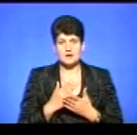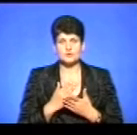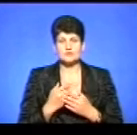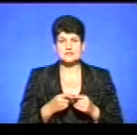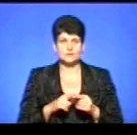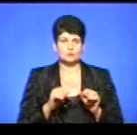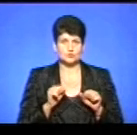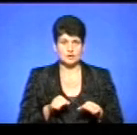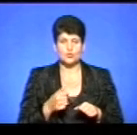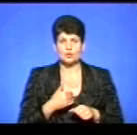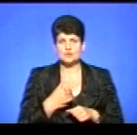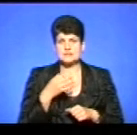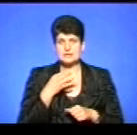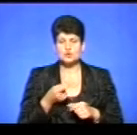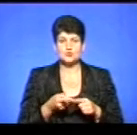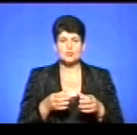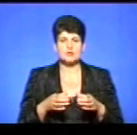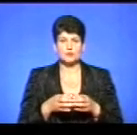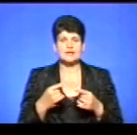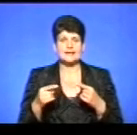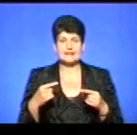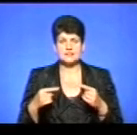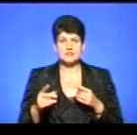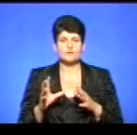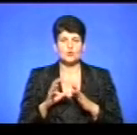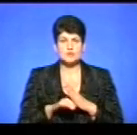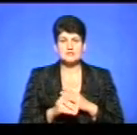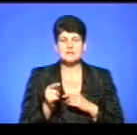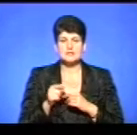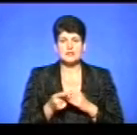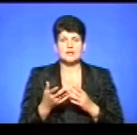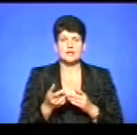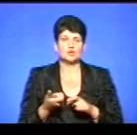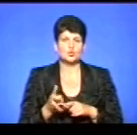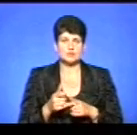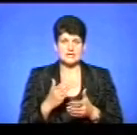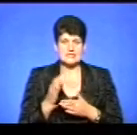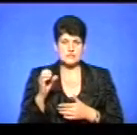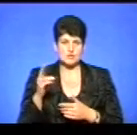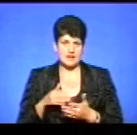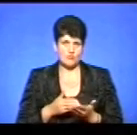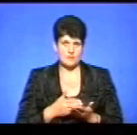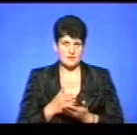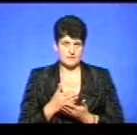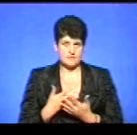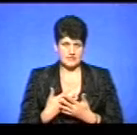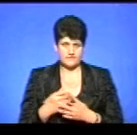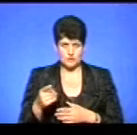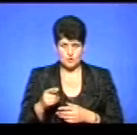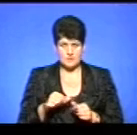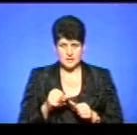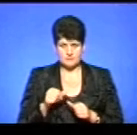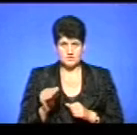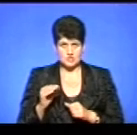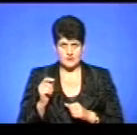тенденцію, ну, окрім, хочу сказати, що в цій категорії інше, відносяться петиції, які дуже є соціально такими направленими. Наприклад, в Тернополі, окрім житлого